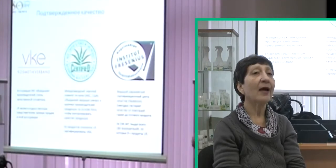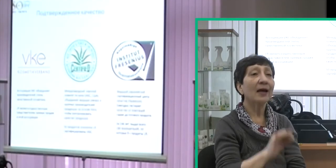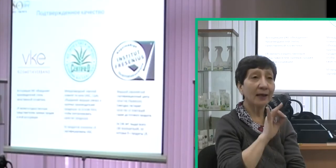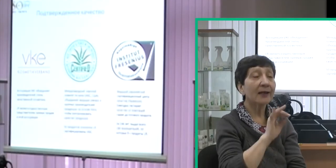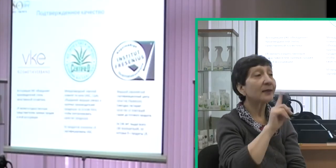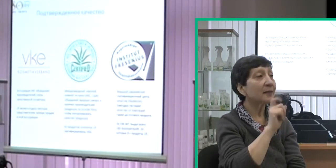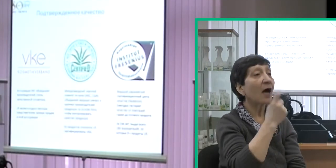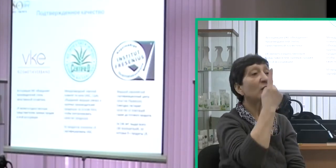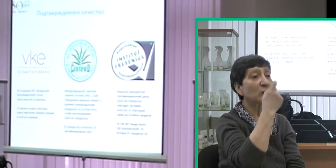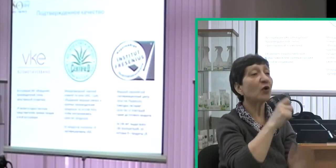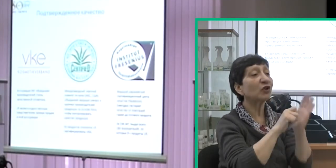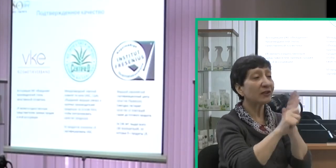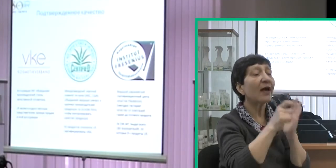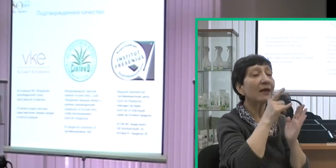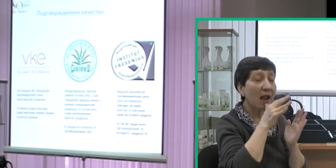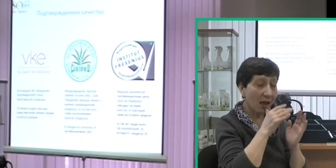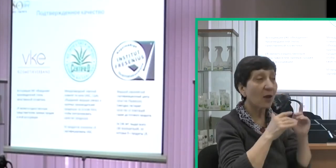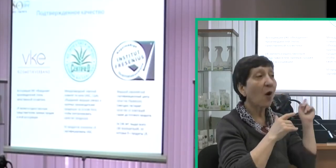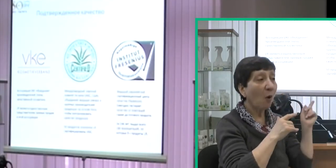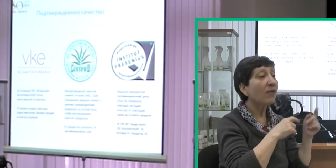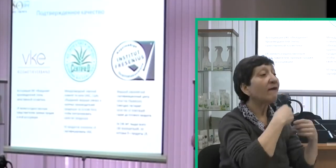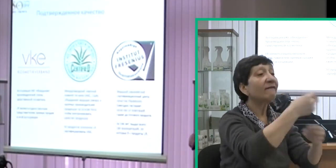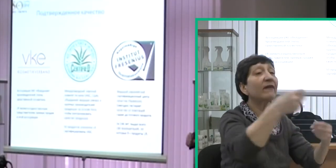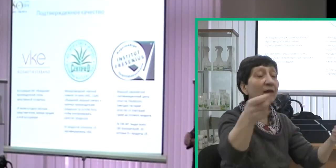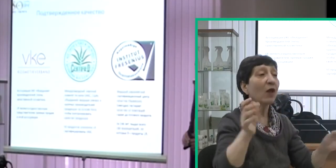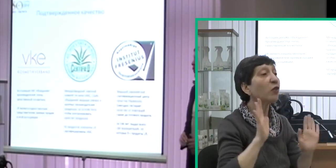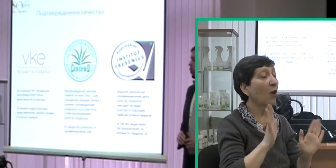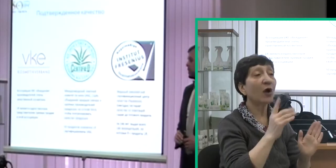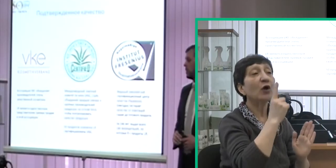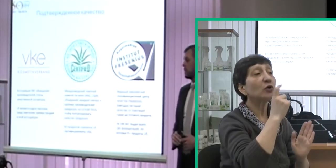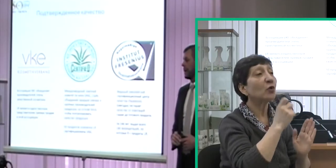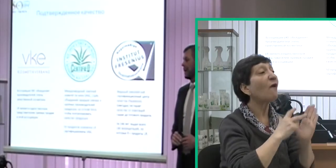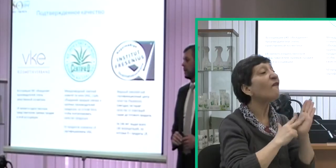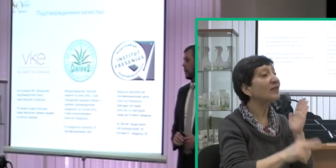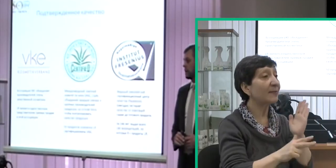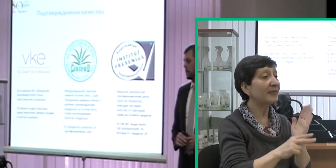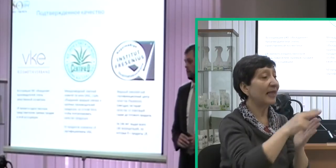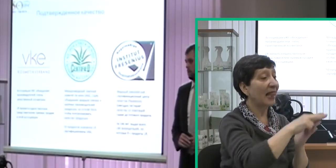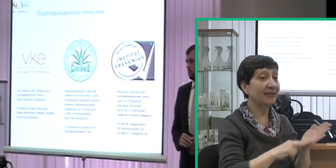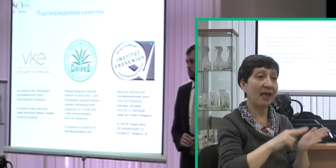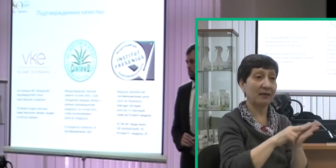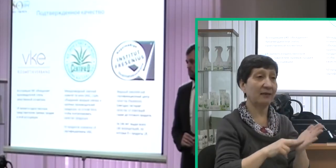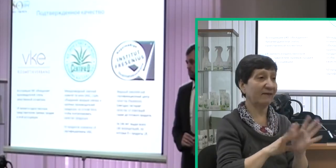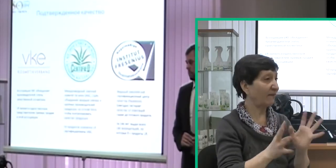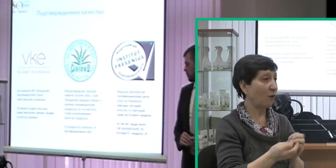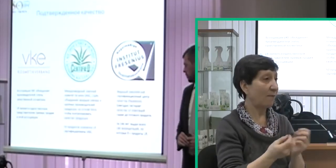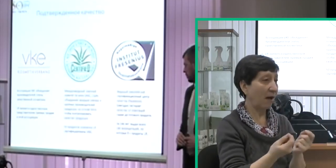И за 160 лет своего существования он выдал всего 180 аккредитаций.